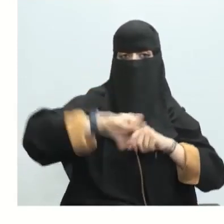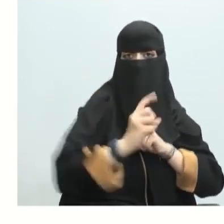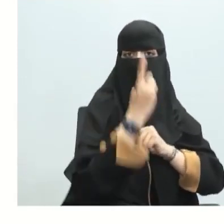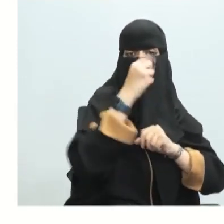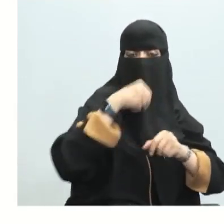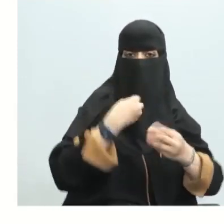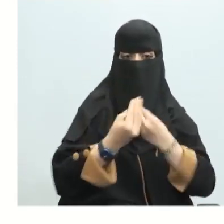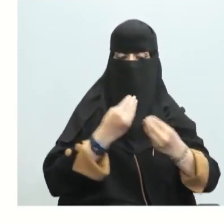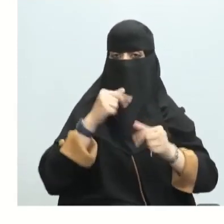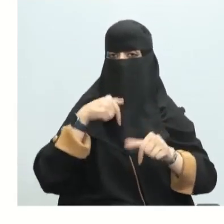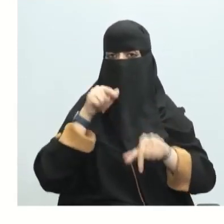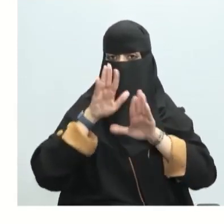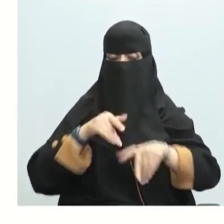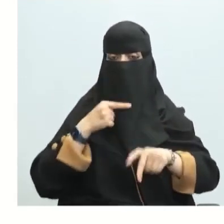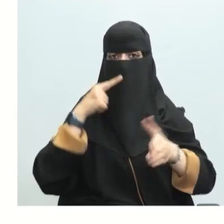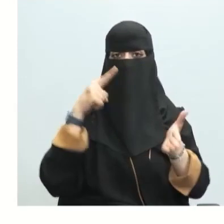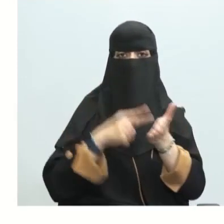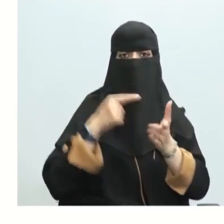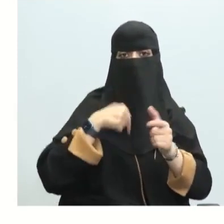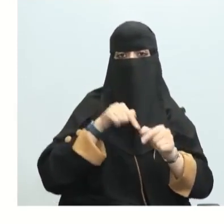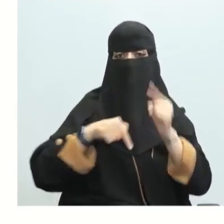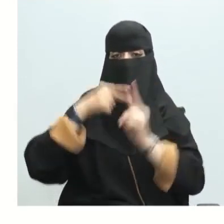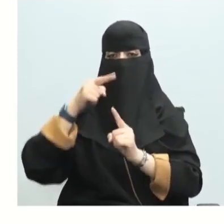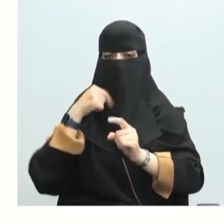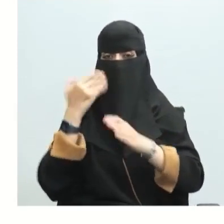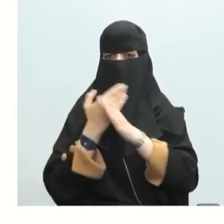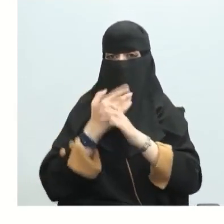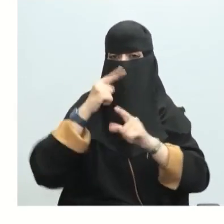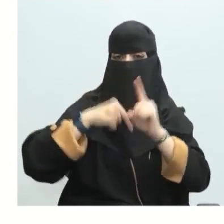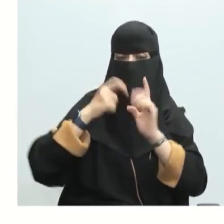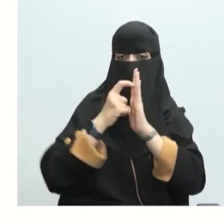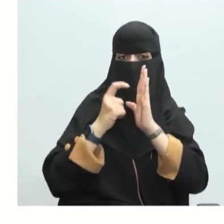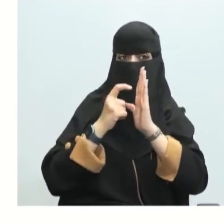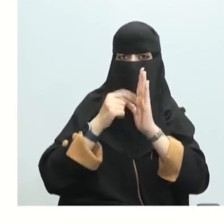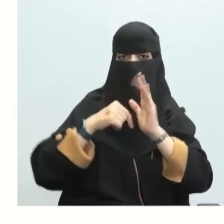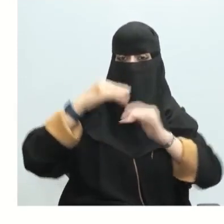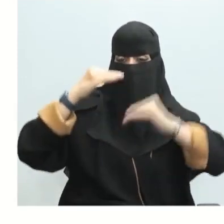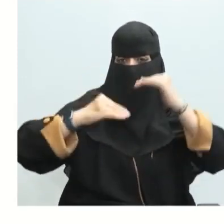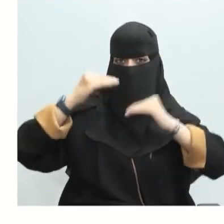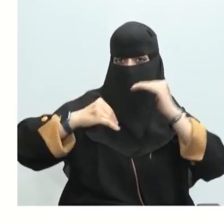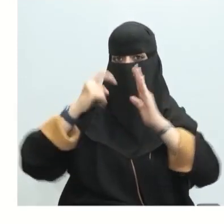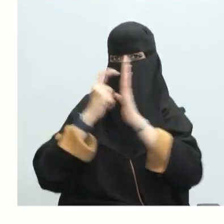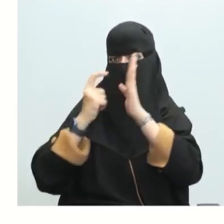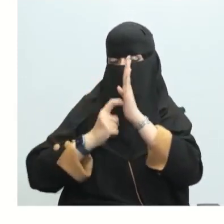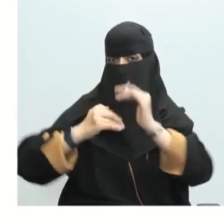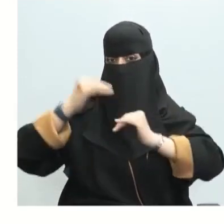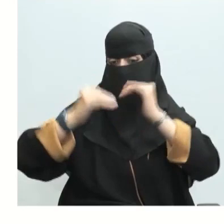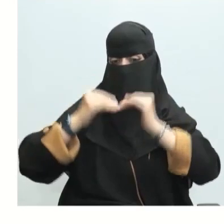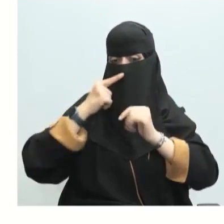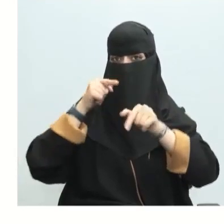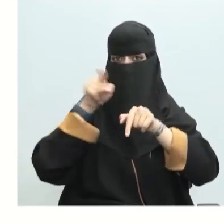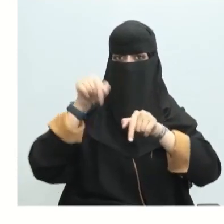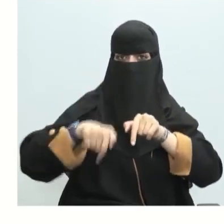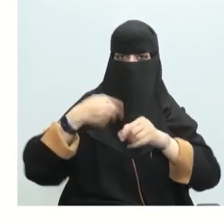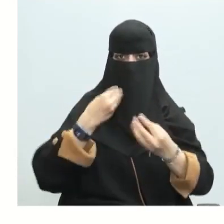التفاعل؟ هذا التفاعل الذي يكون عند ظروف قياسية وعناصره أساسا تكون عند ظروف قياسية إذن هو التفاعل الذي يتكون